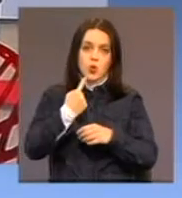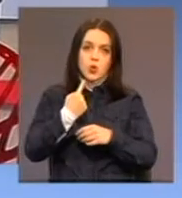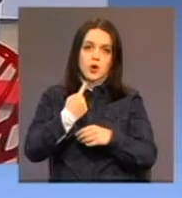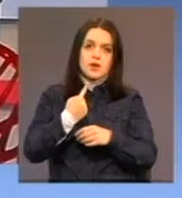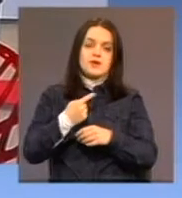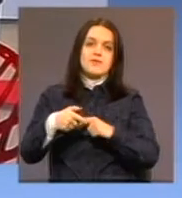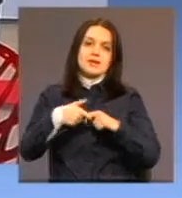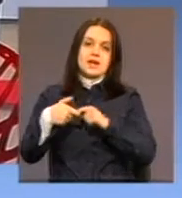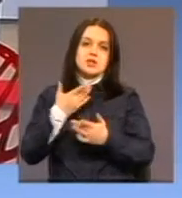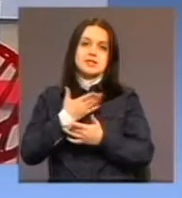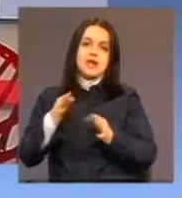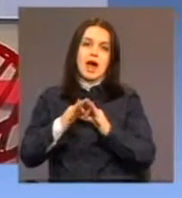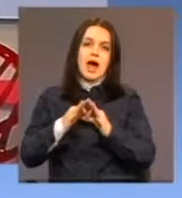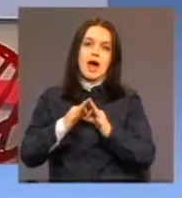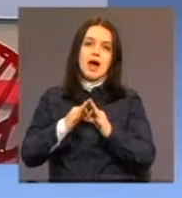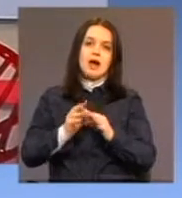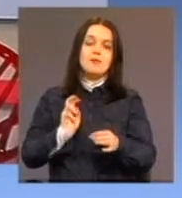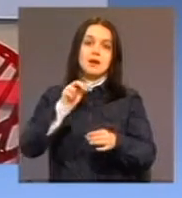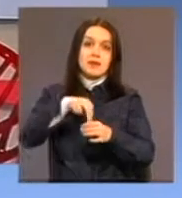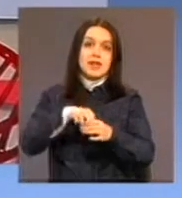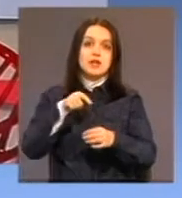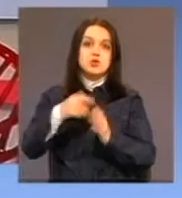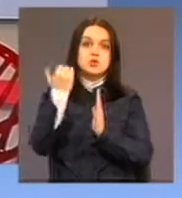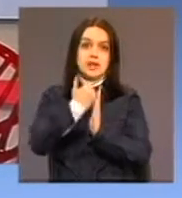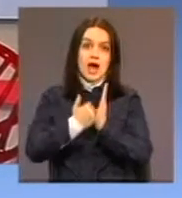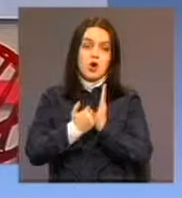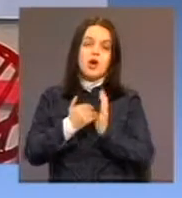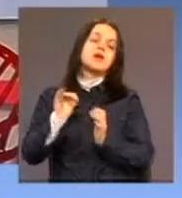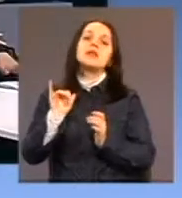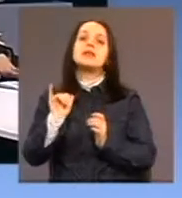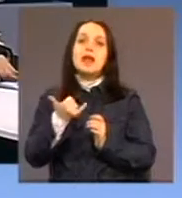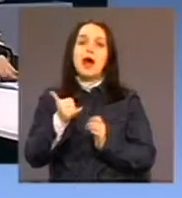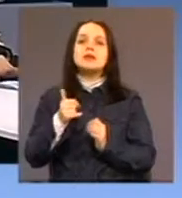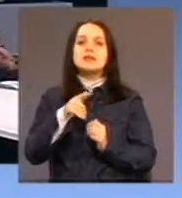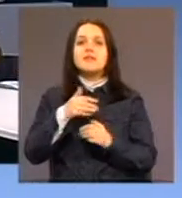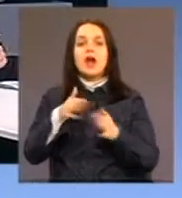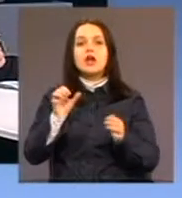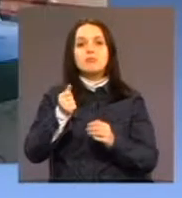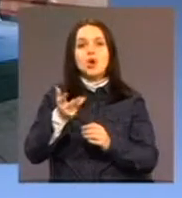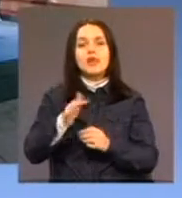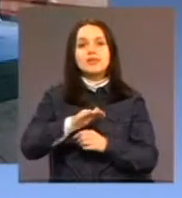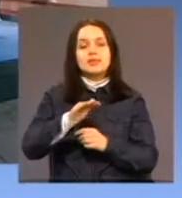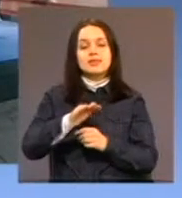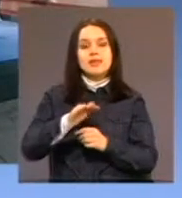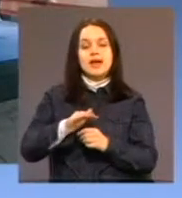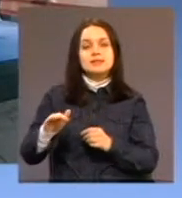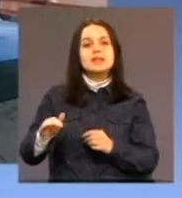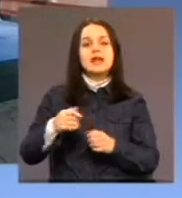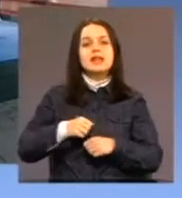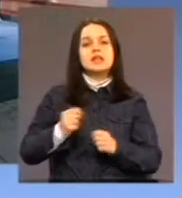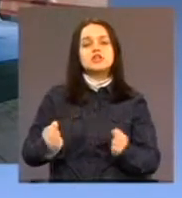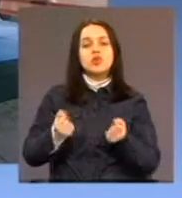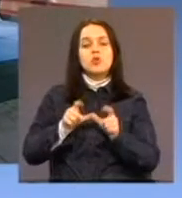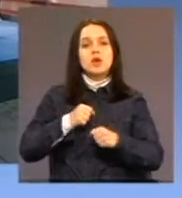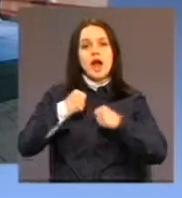implementaciju zakona. Da, velike broj djece u Bosni i Hercegovini sa teškoćama u razvoju, a među njima također